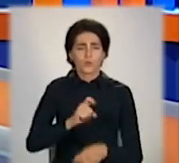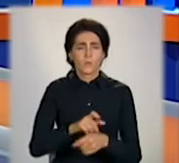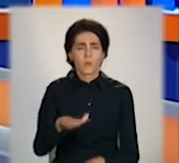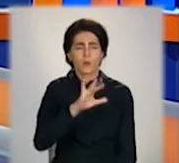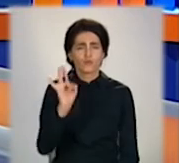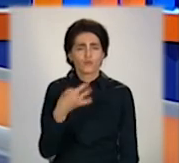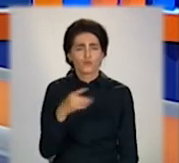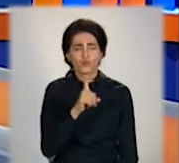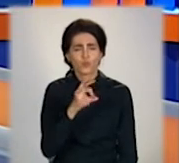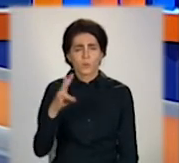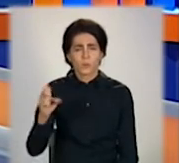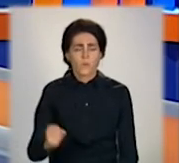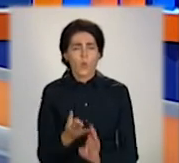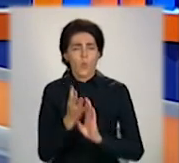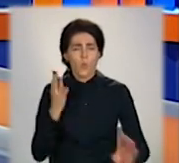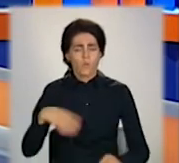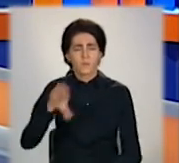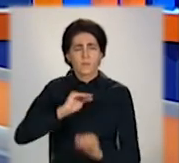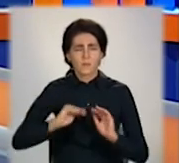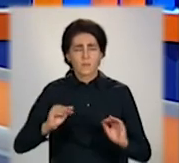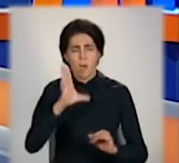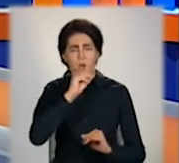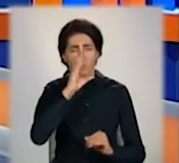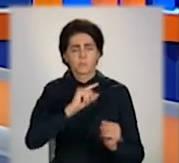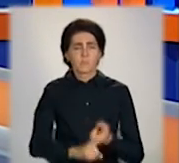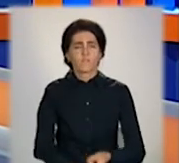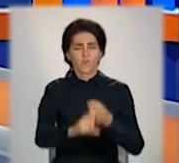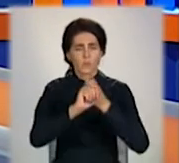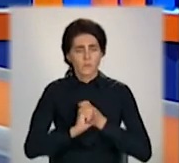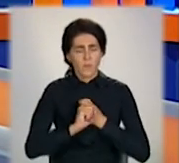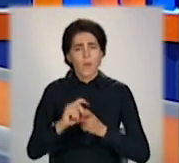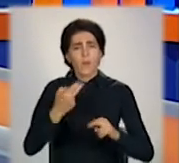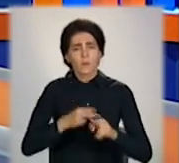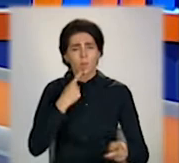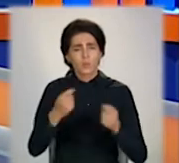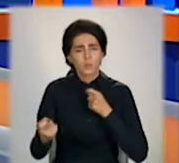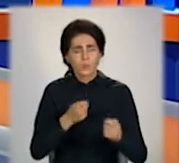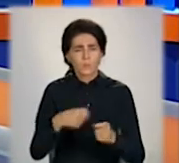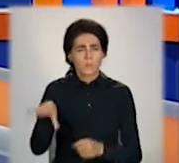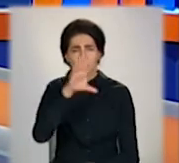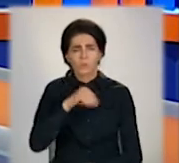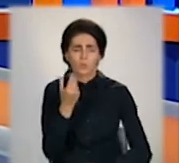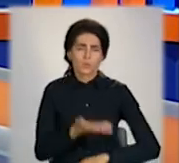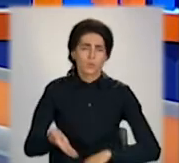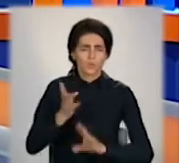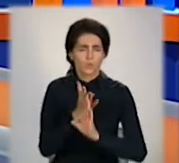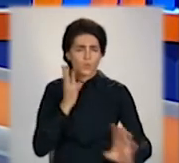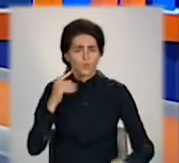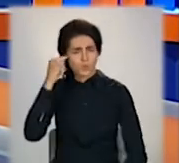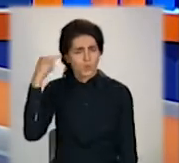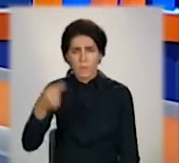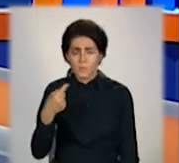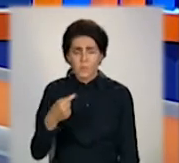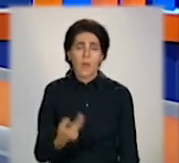зоні і під кабінетом лікаря діти можуть підхопити інфекцію. А до вузьких спеціалістів – шалені черги. У